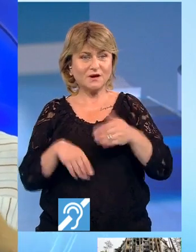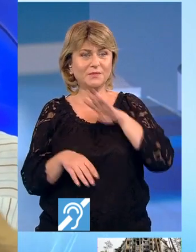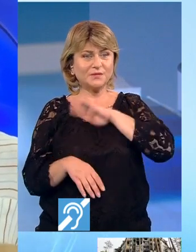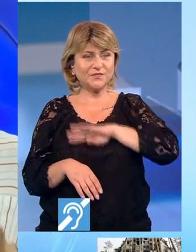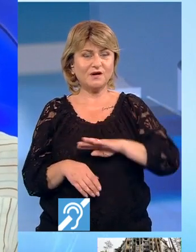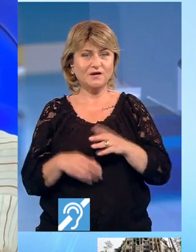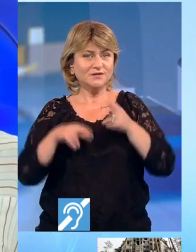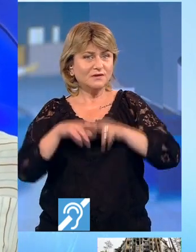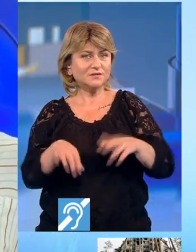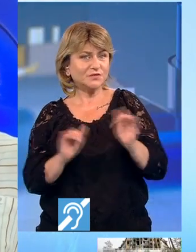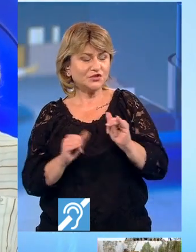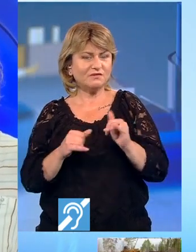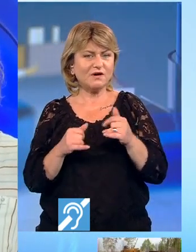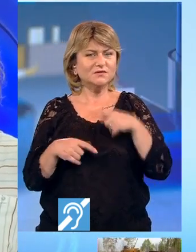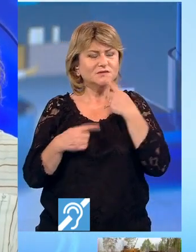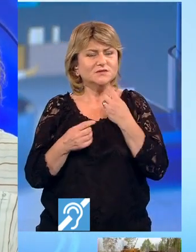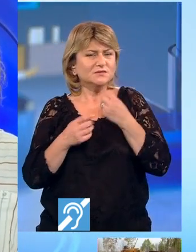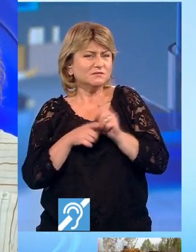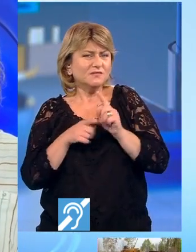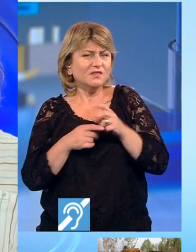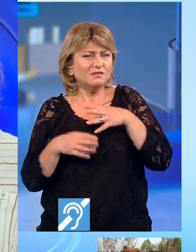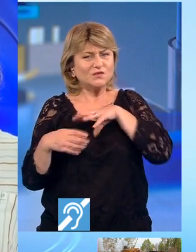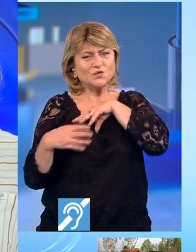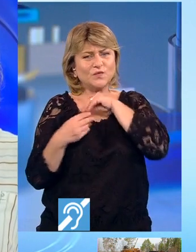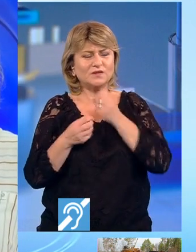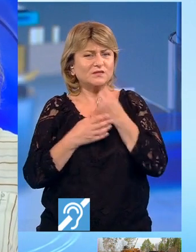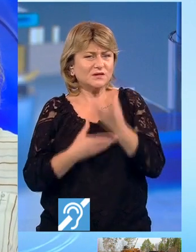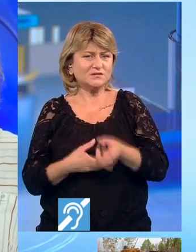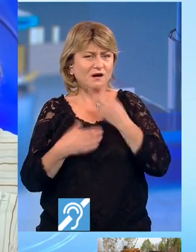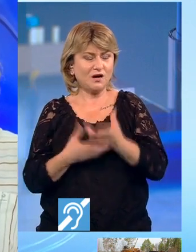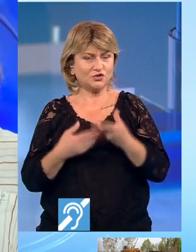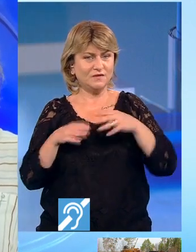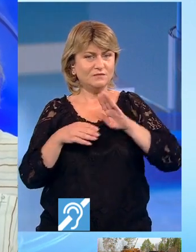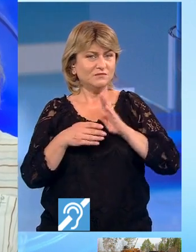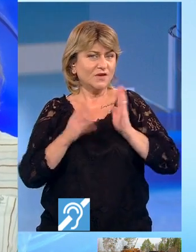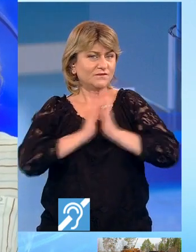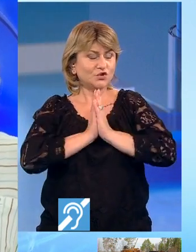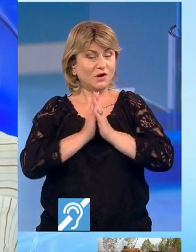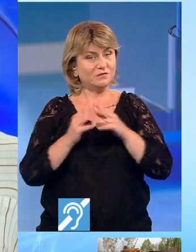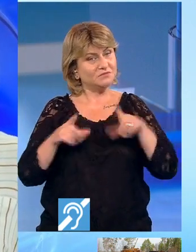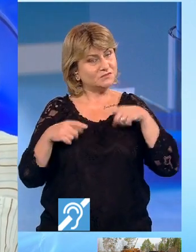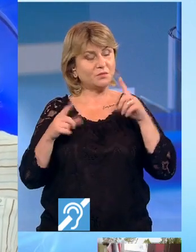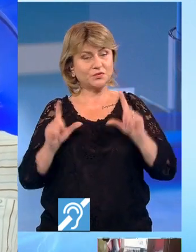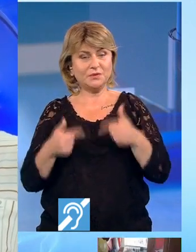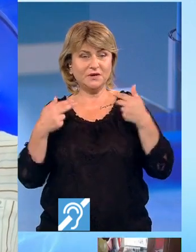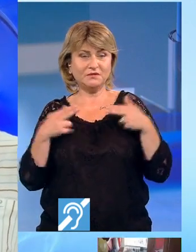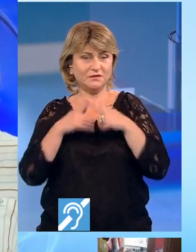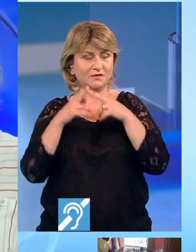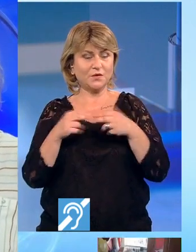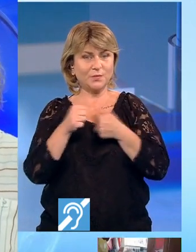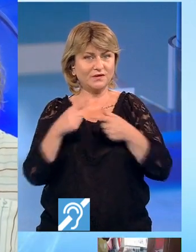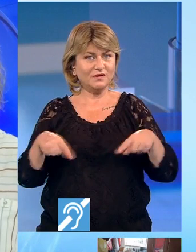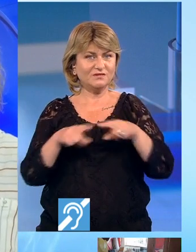răbdare, să lase pe cineva să-și descarce sacul. Fecioarele. Sunt posibile întâlniri cu prieteni, foarte